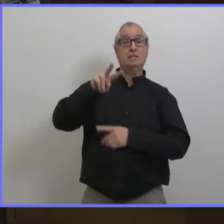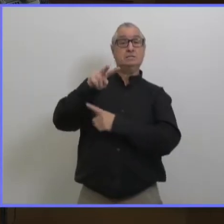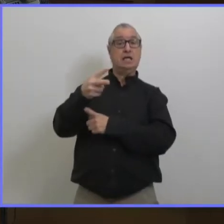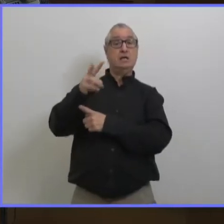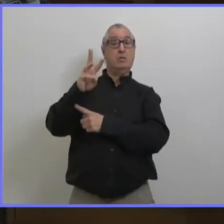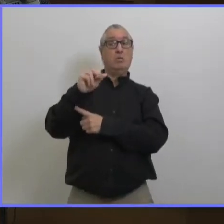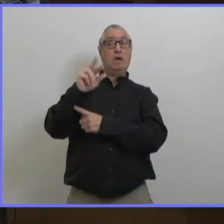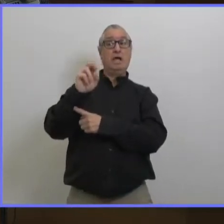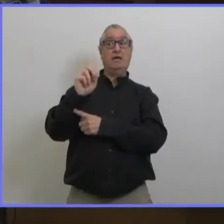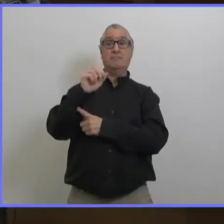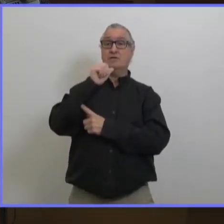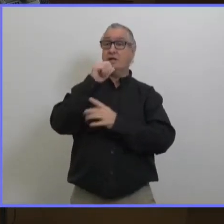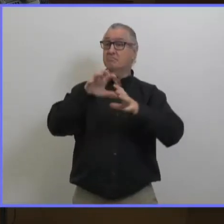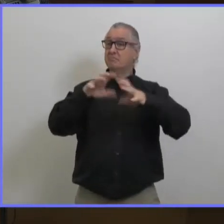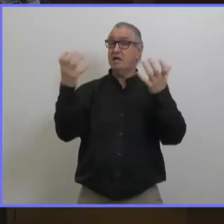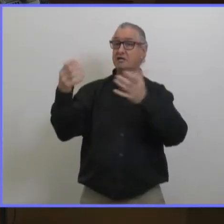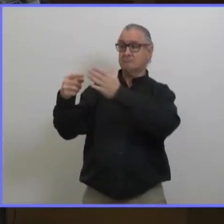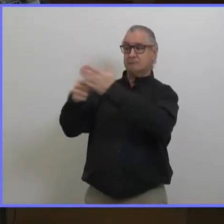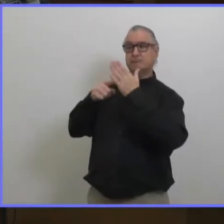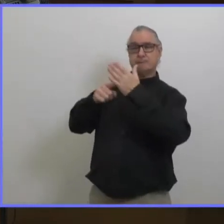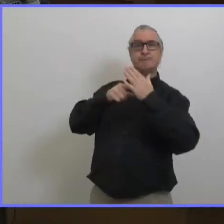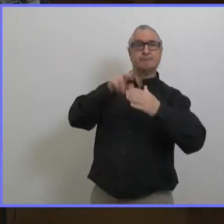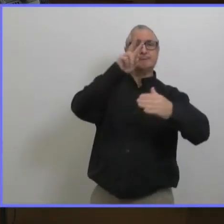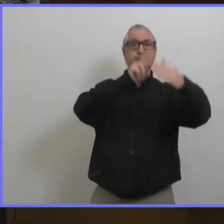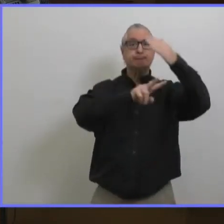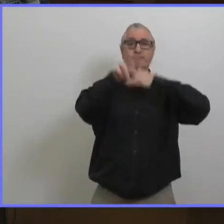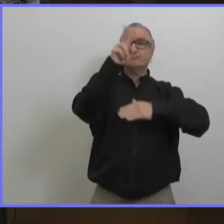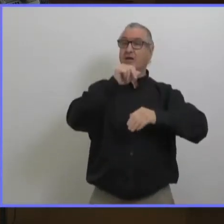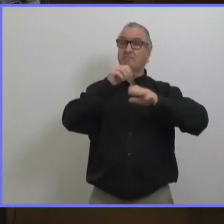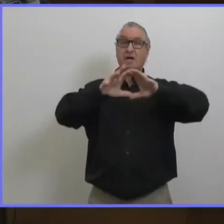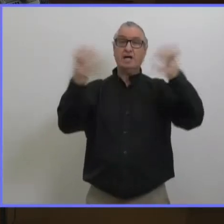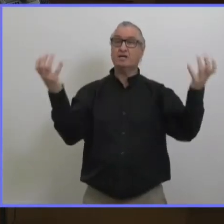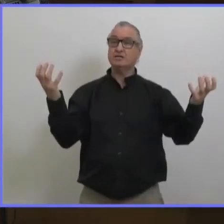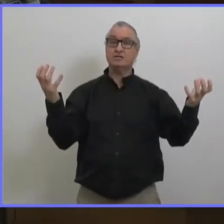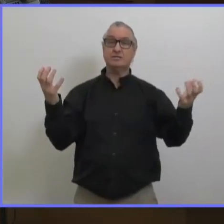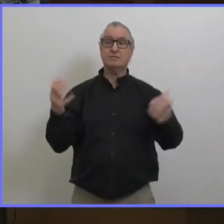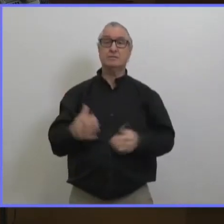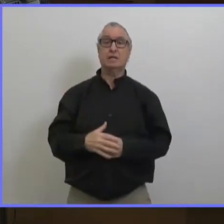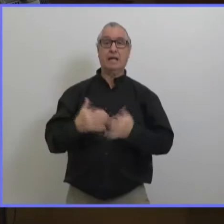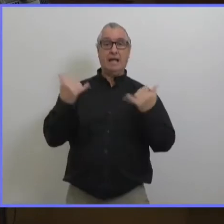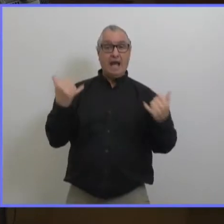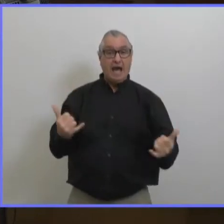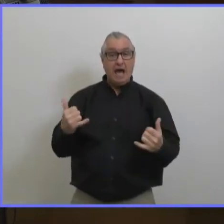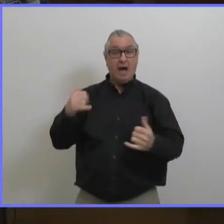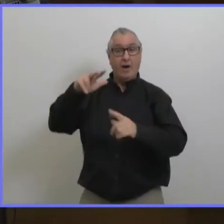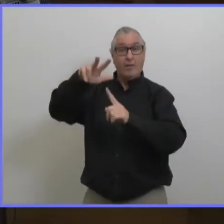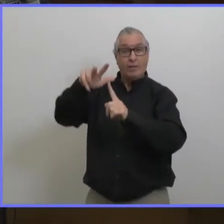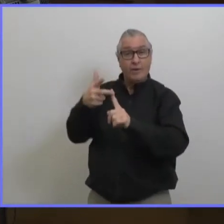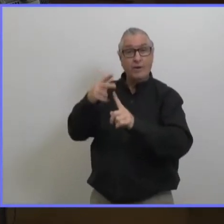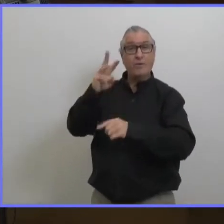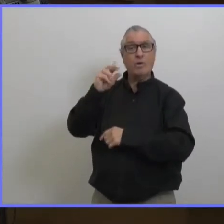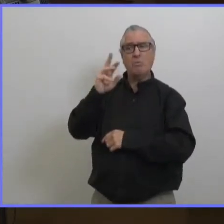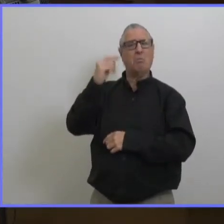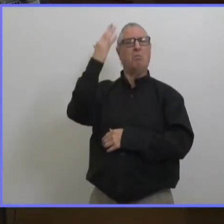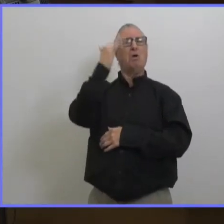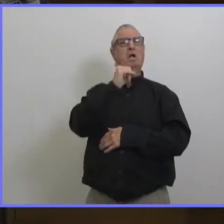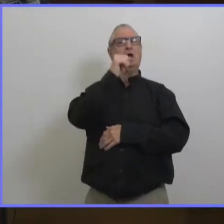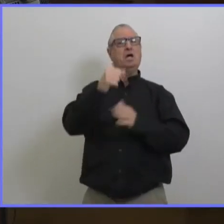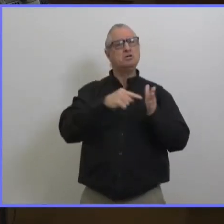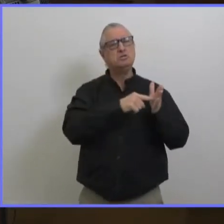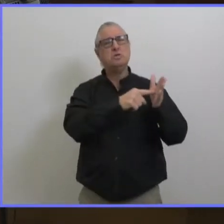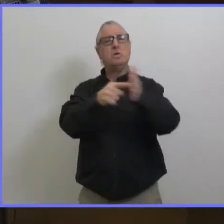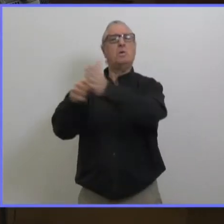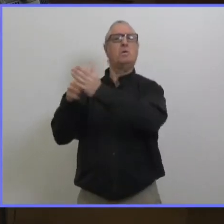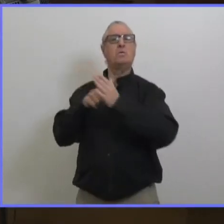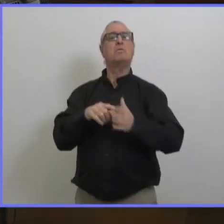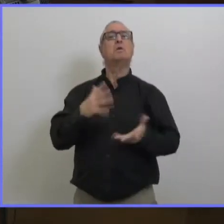s'ils deviennent pires j'imagine que ça aiderait si les gens pouvaient voir à quel point les